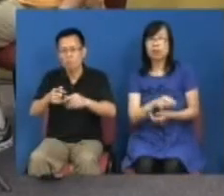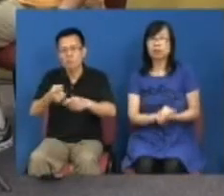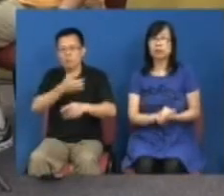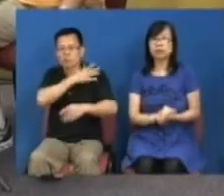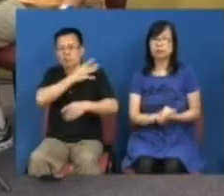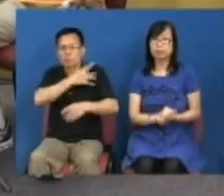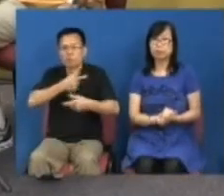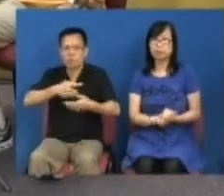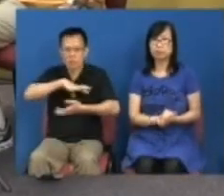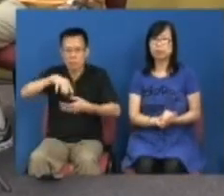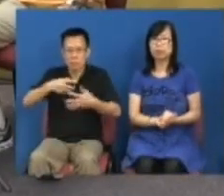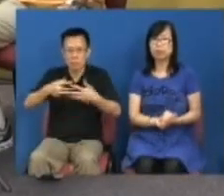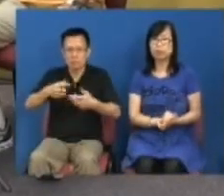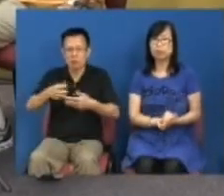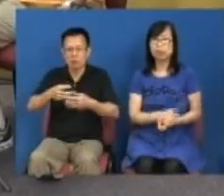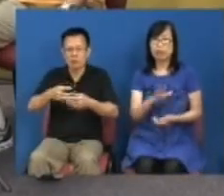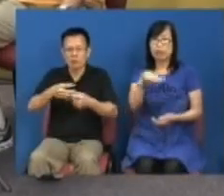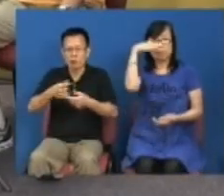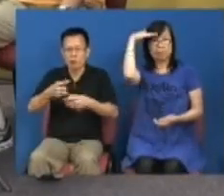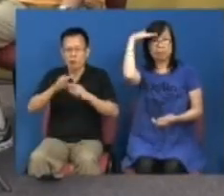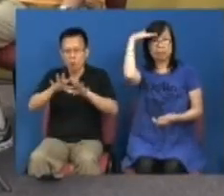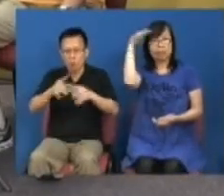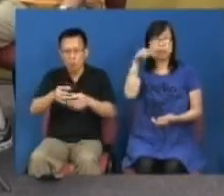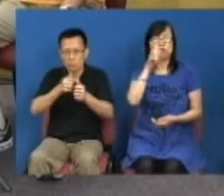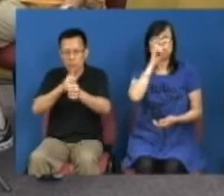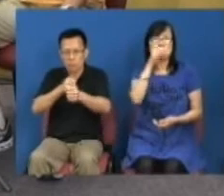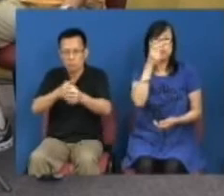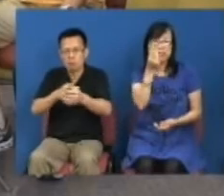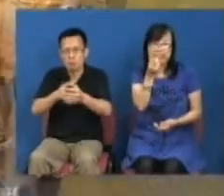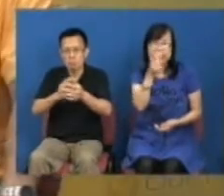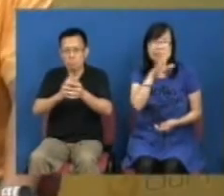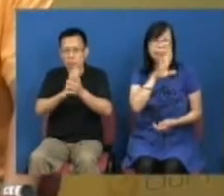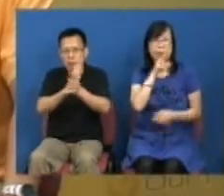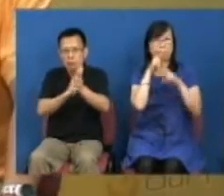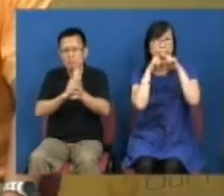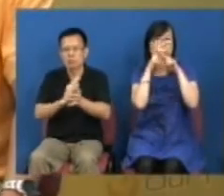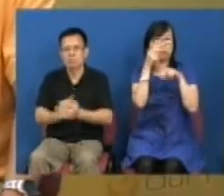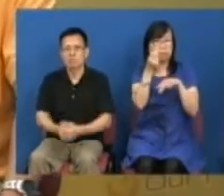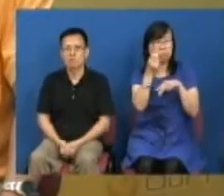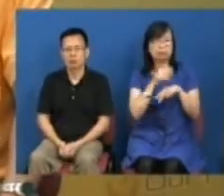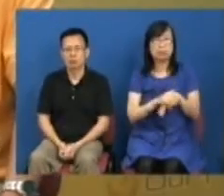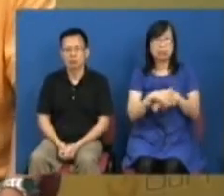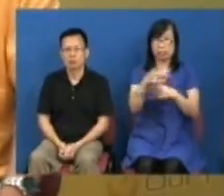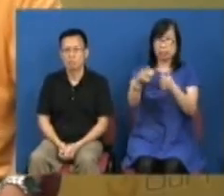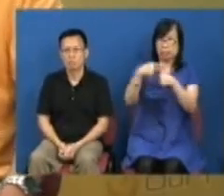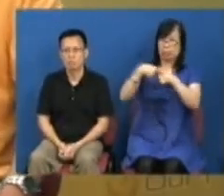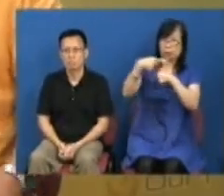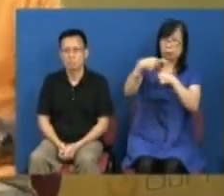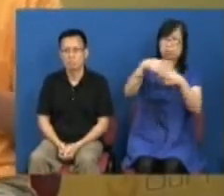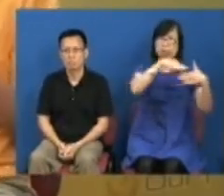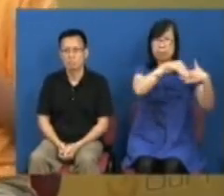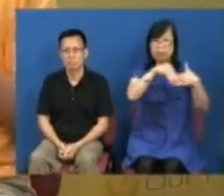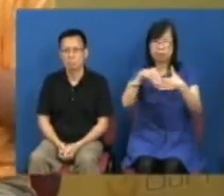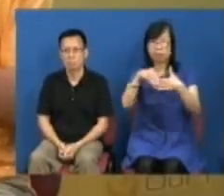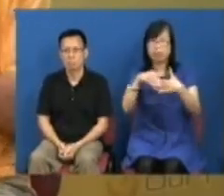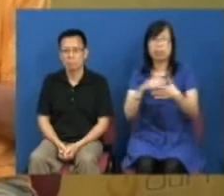大家要遵守秩序但警方其实现在是说不说例如他这次首次引入一个叫